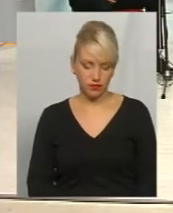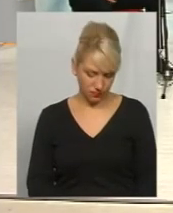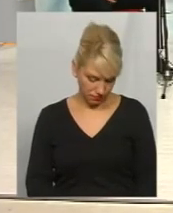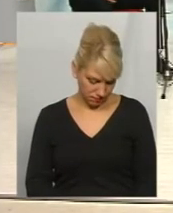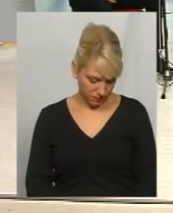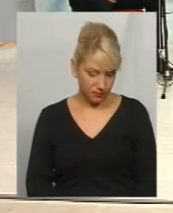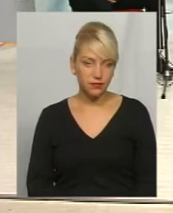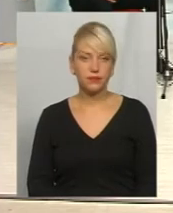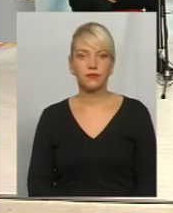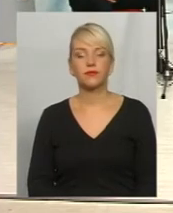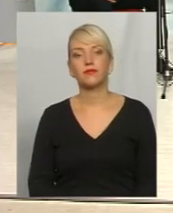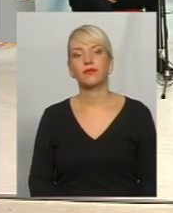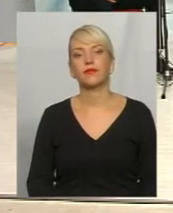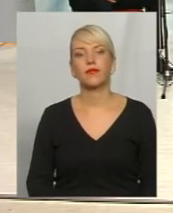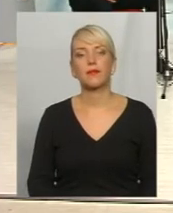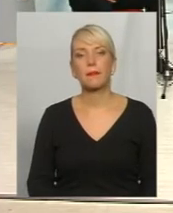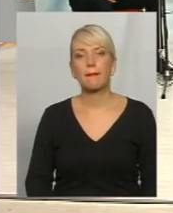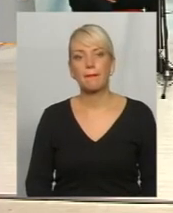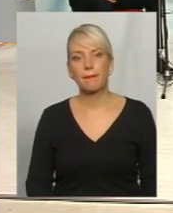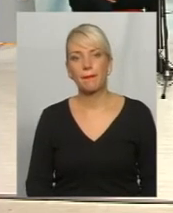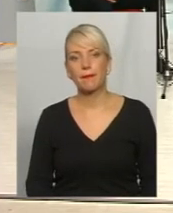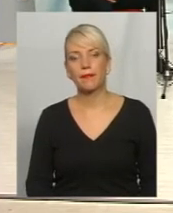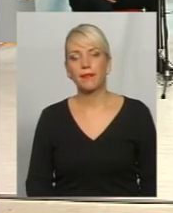питання. Доброго дня. Слухаємо вас.